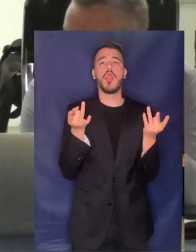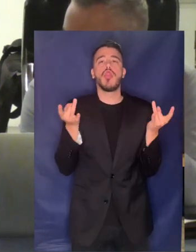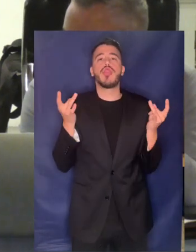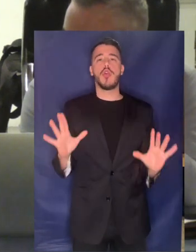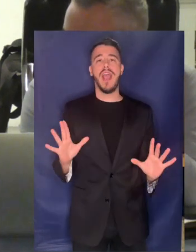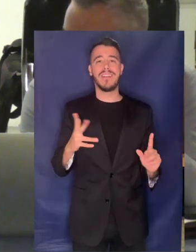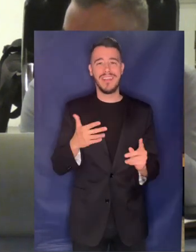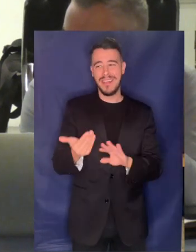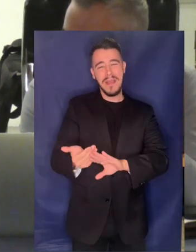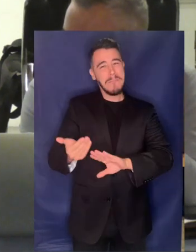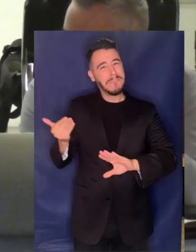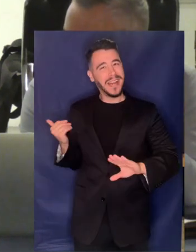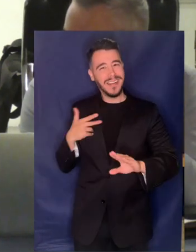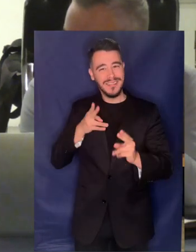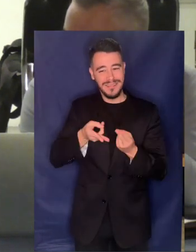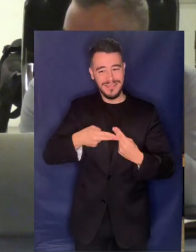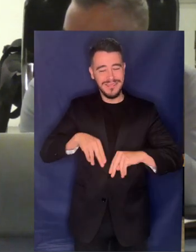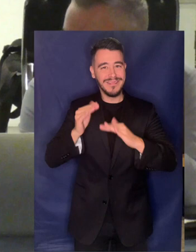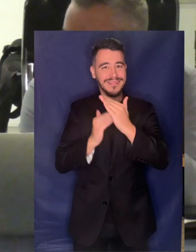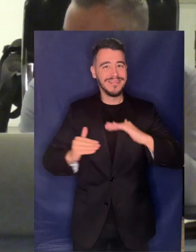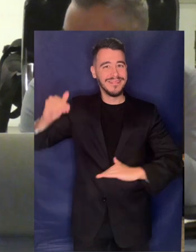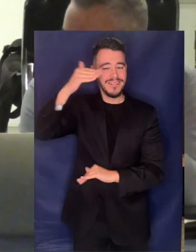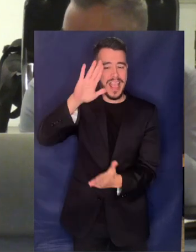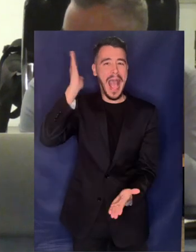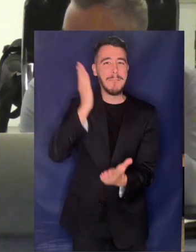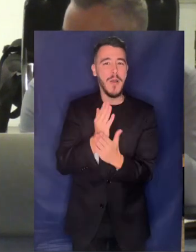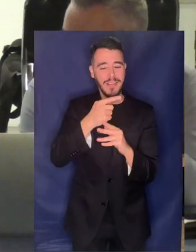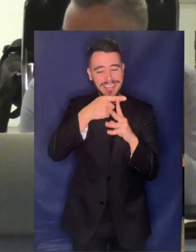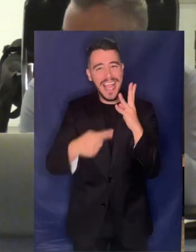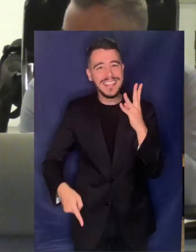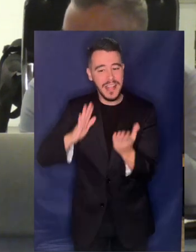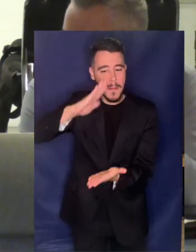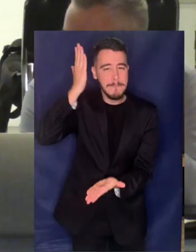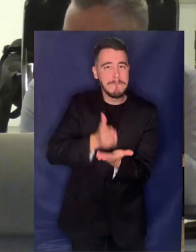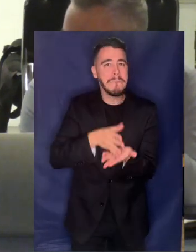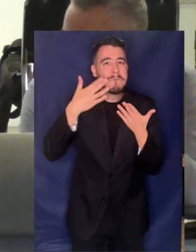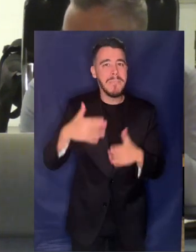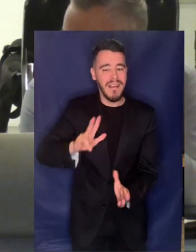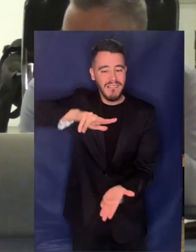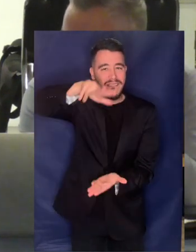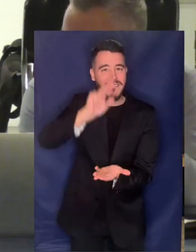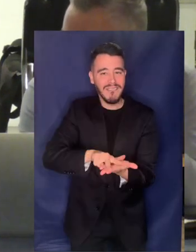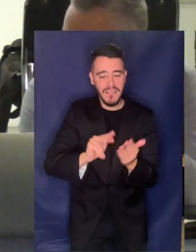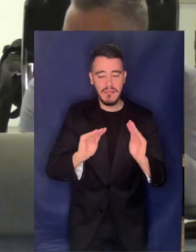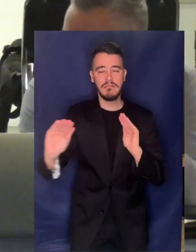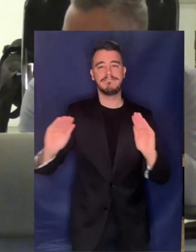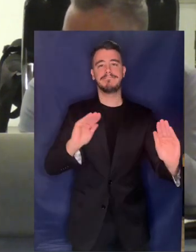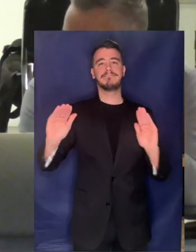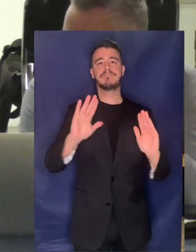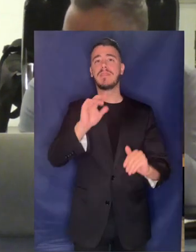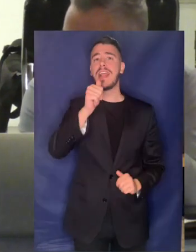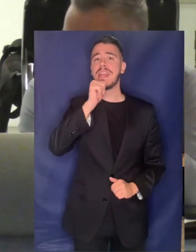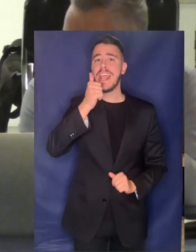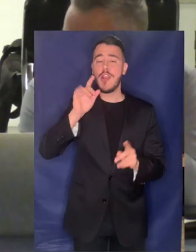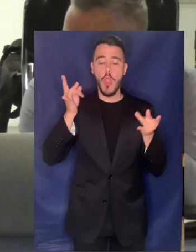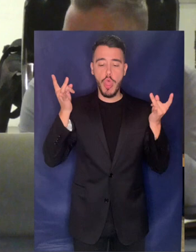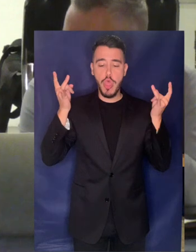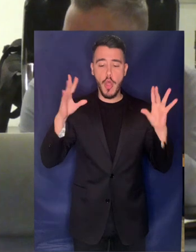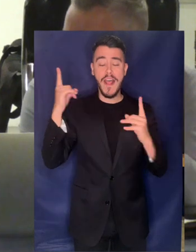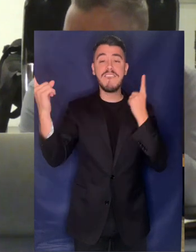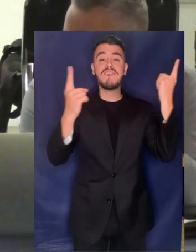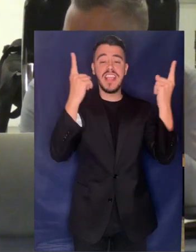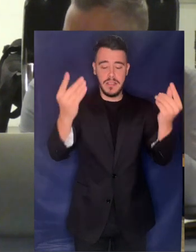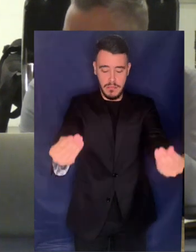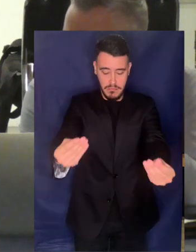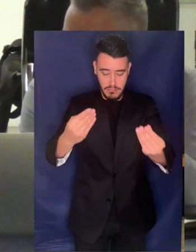του ΣΤΕΠ που μας διάβασε πριν από λίγο ο Βαγγέλης Το ότι το νερό είναι δημόσιο αγαθό και ότι συνάμα